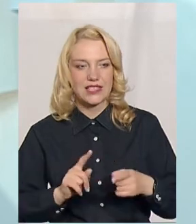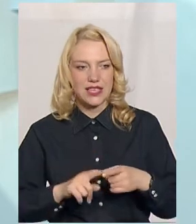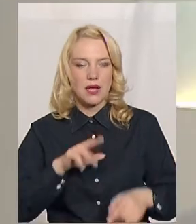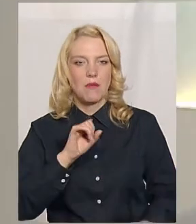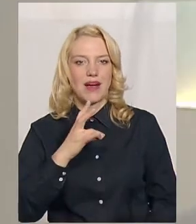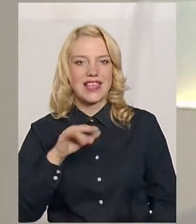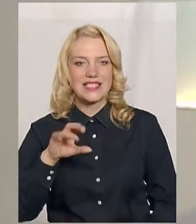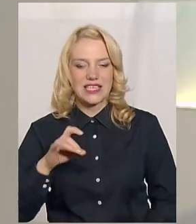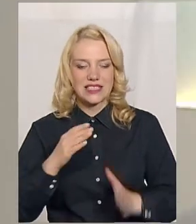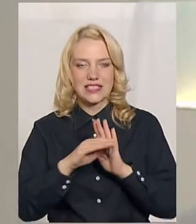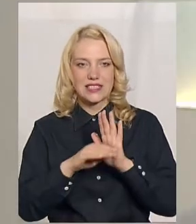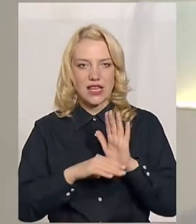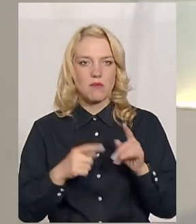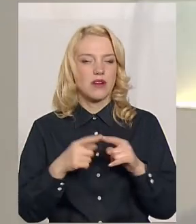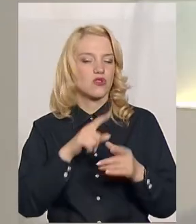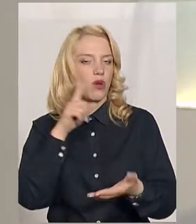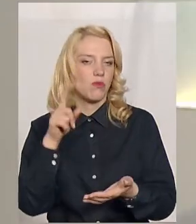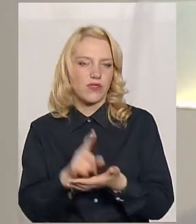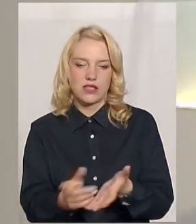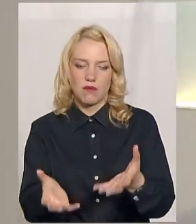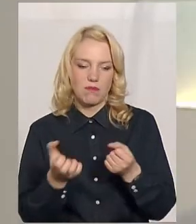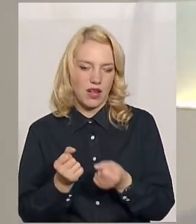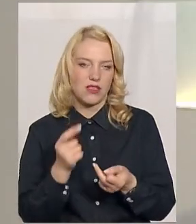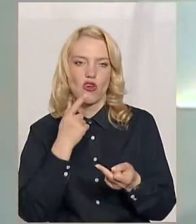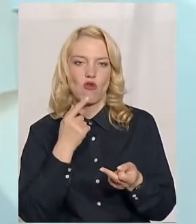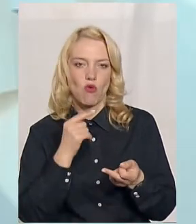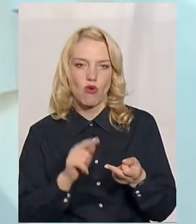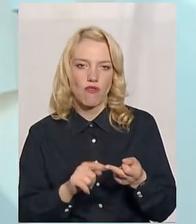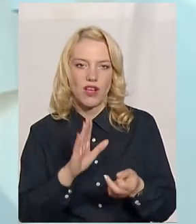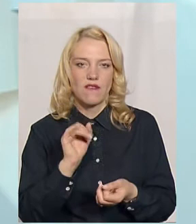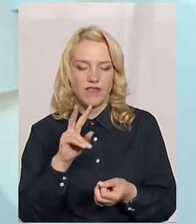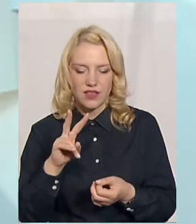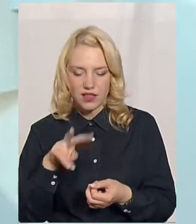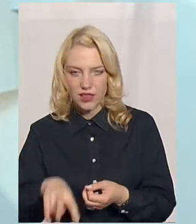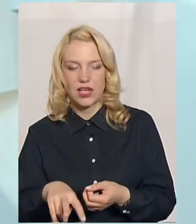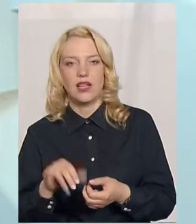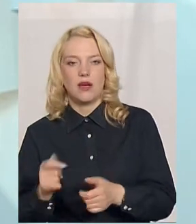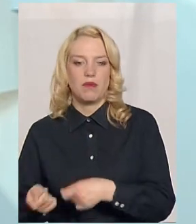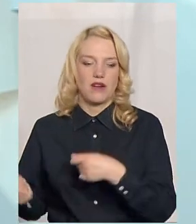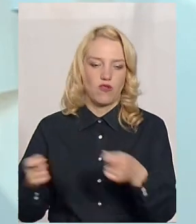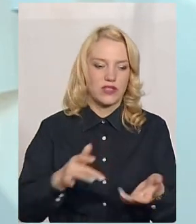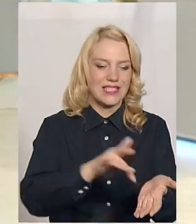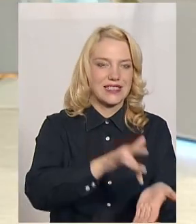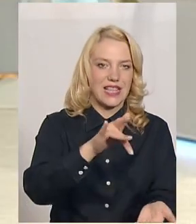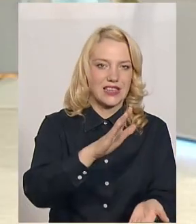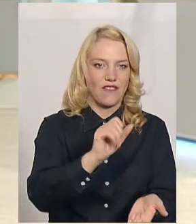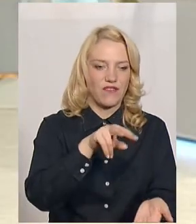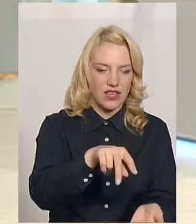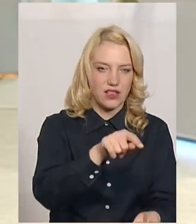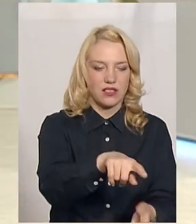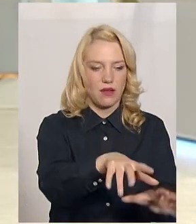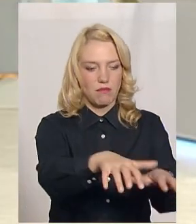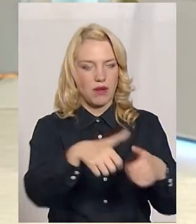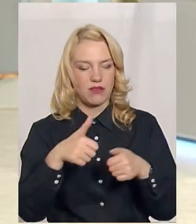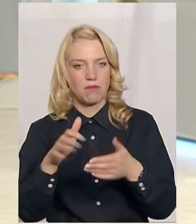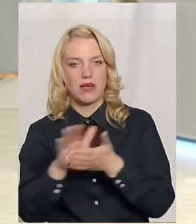системи, зобов'язані брати кров на ВІЛ, привозити в центр СНІДу і отримати безкоштовний результат. Тому що це